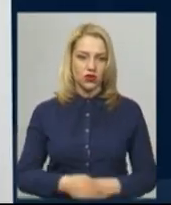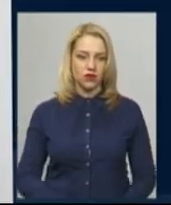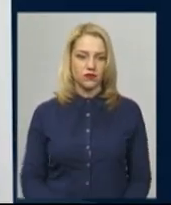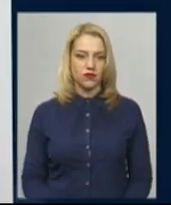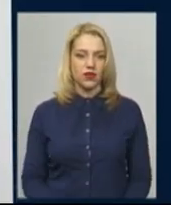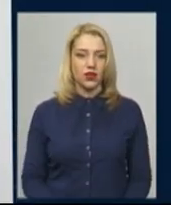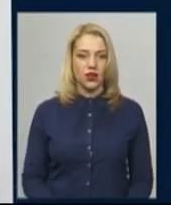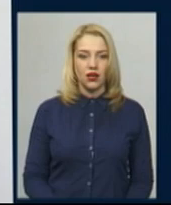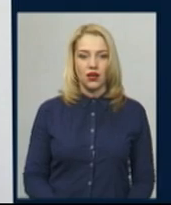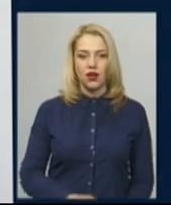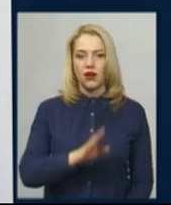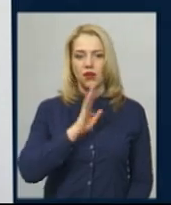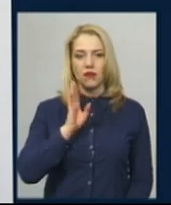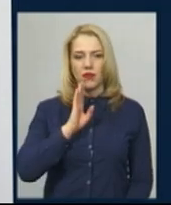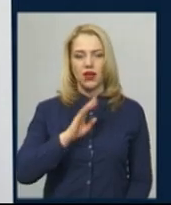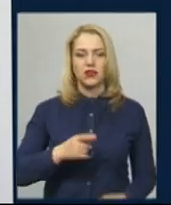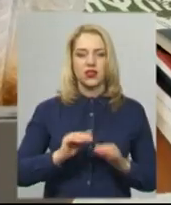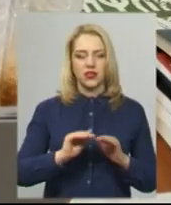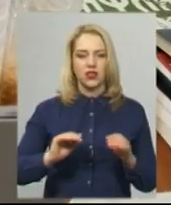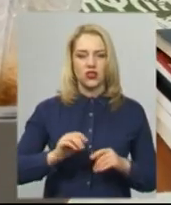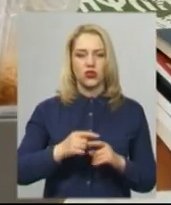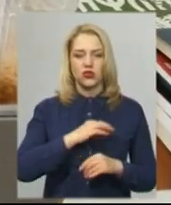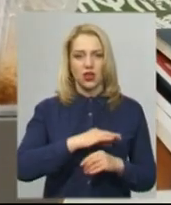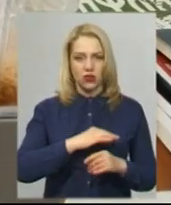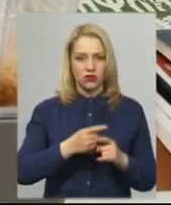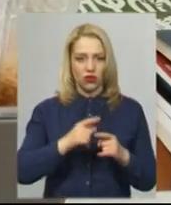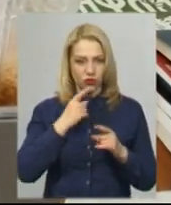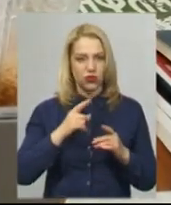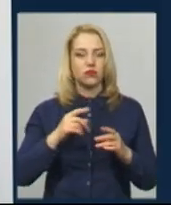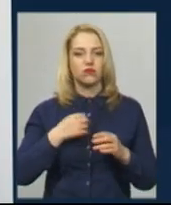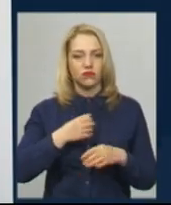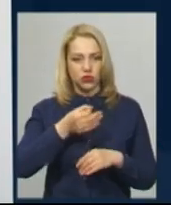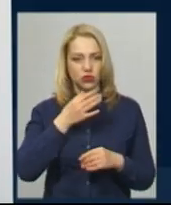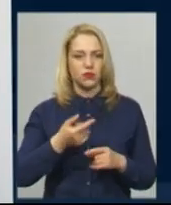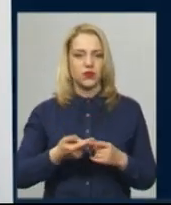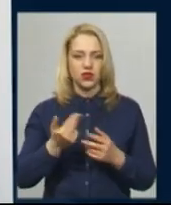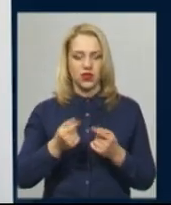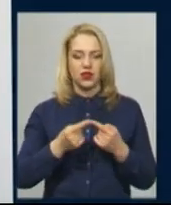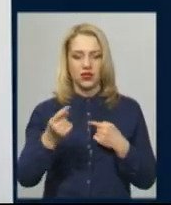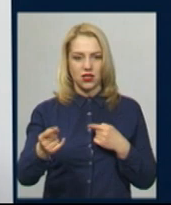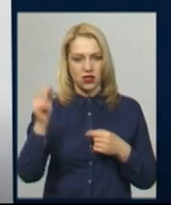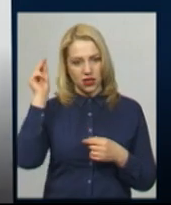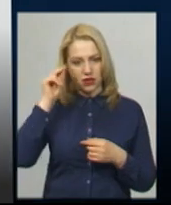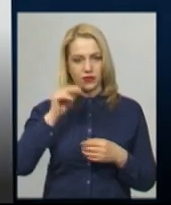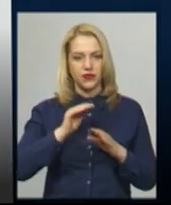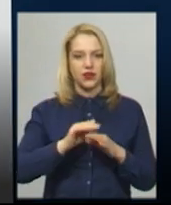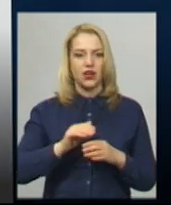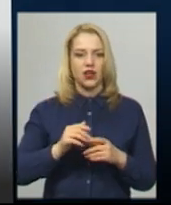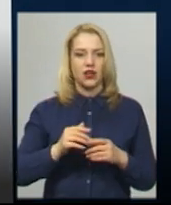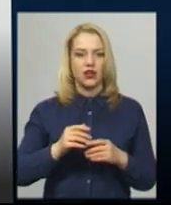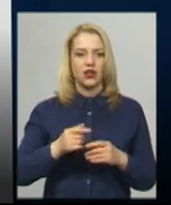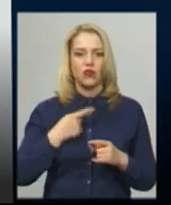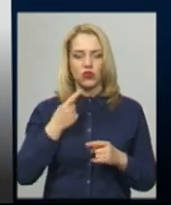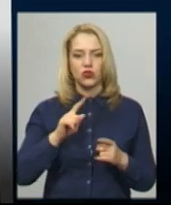Мата вихованки дитячого садочку Надія Залузька каже, дітям таке навчання подобається. Дистанційне навчання дуже допомагає